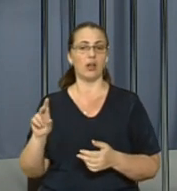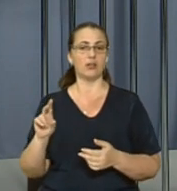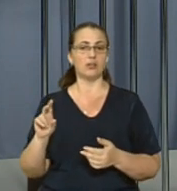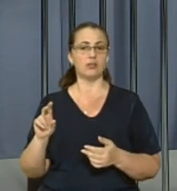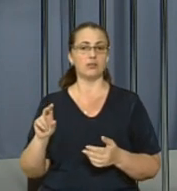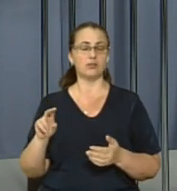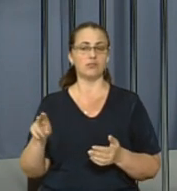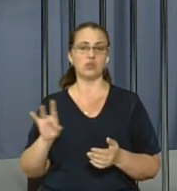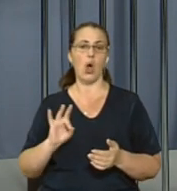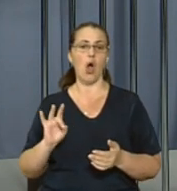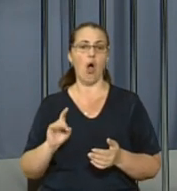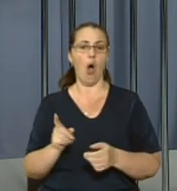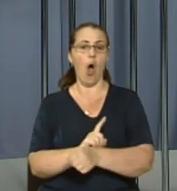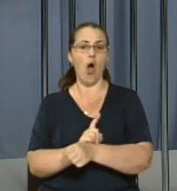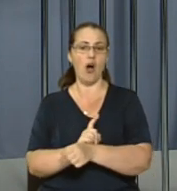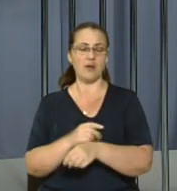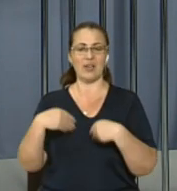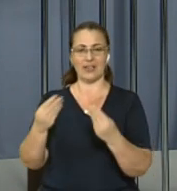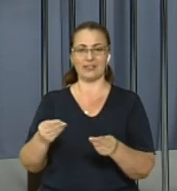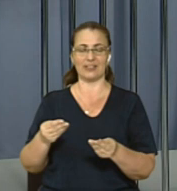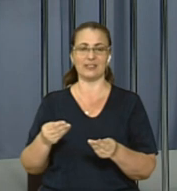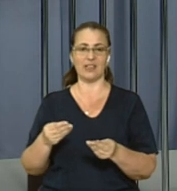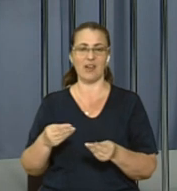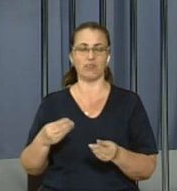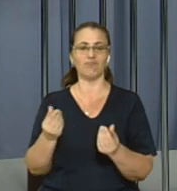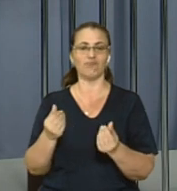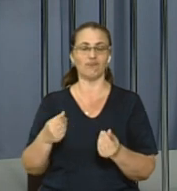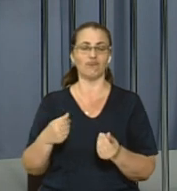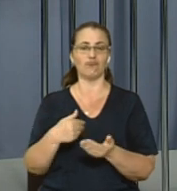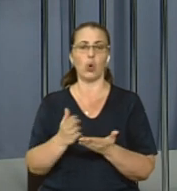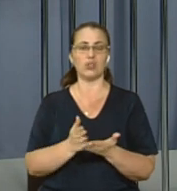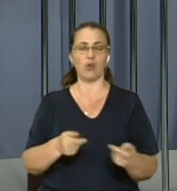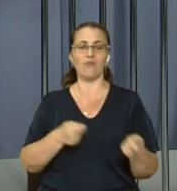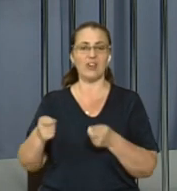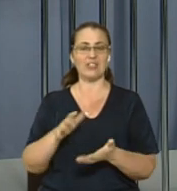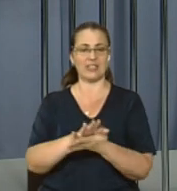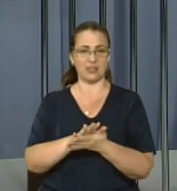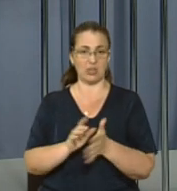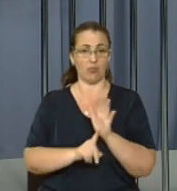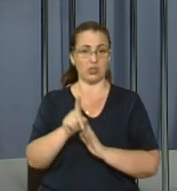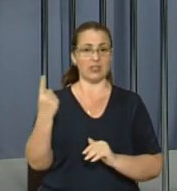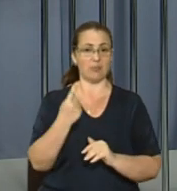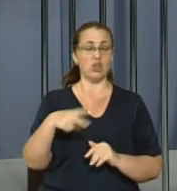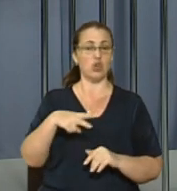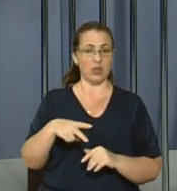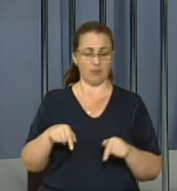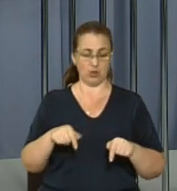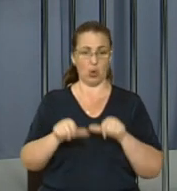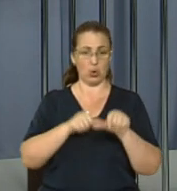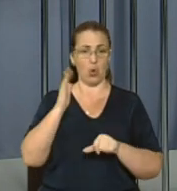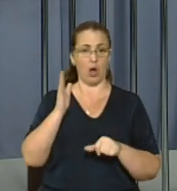із вивезення сміттям. Таке рішення прийняв виконавчий комітет Львівської міської ради. Ці норми вступають у дії із 1 липня цього року, а будуть